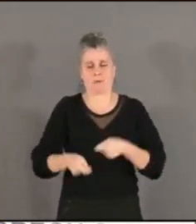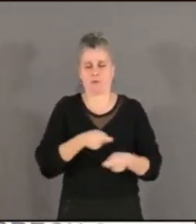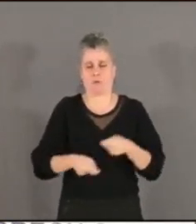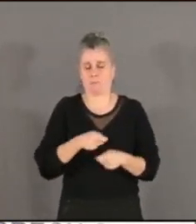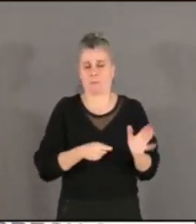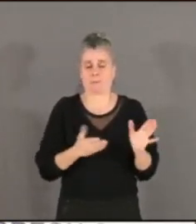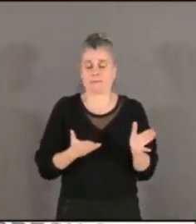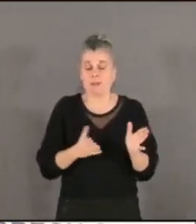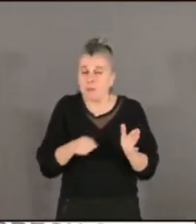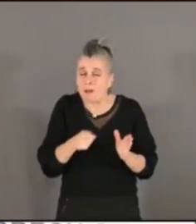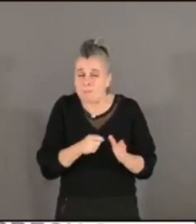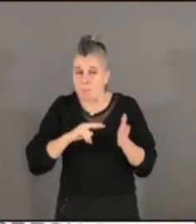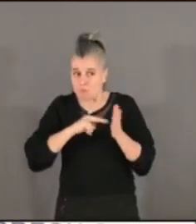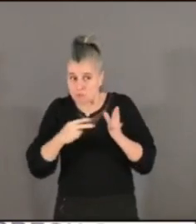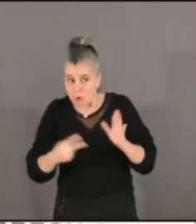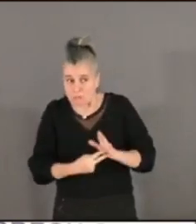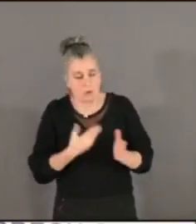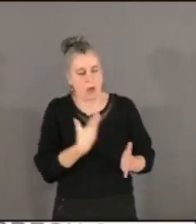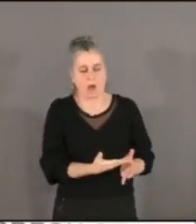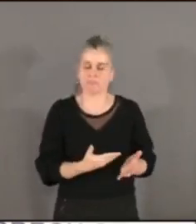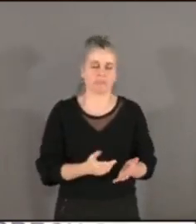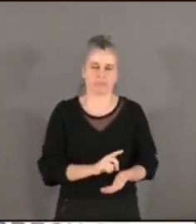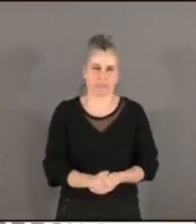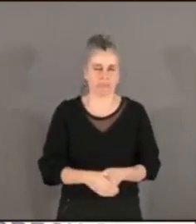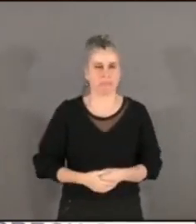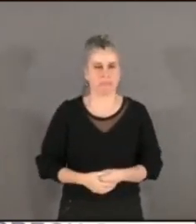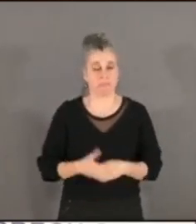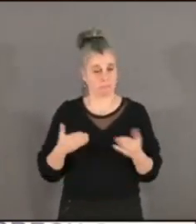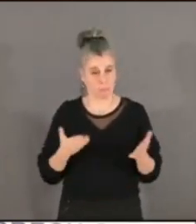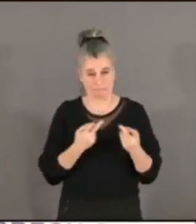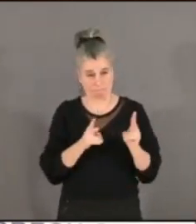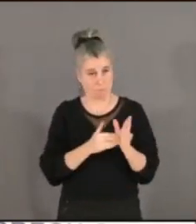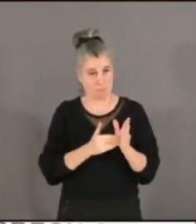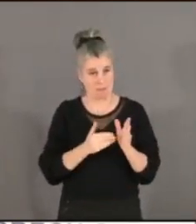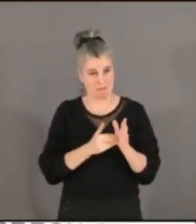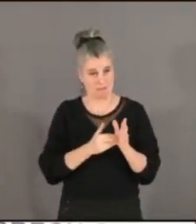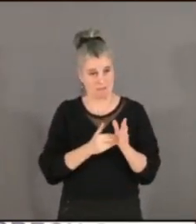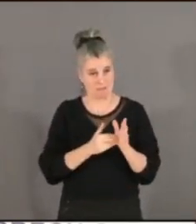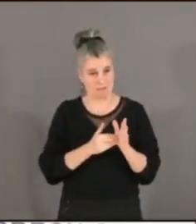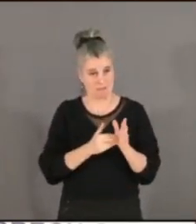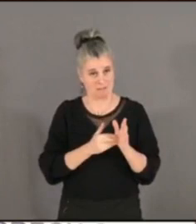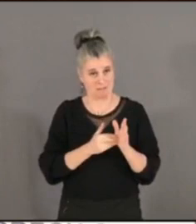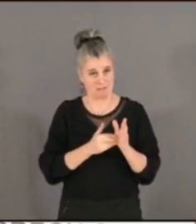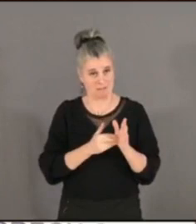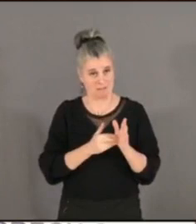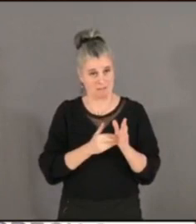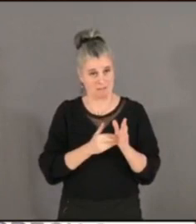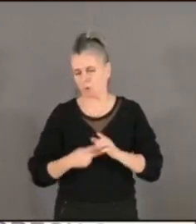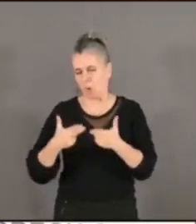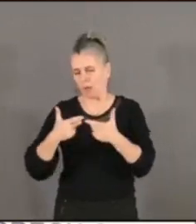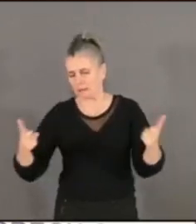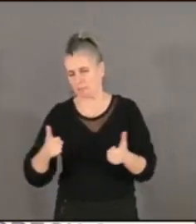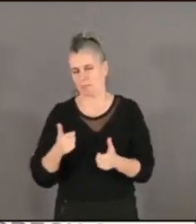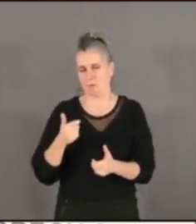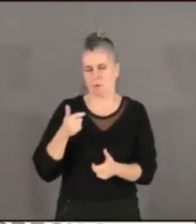JO peuvent être une expérience extraordinaire pour la Ville, il convient d'être particulièrement prudents dans le financement de ces équipements.